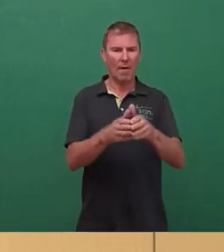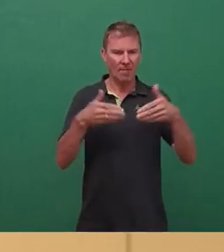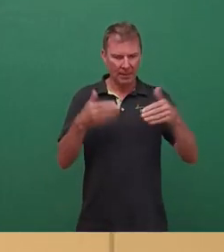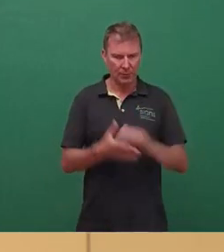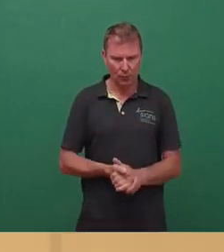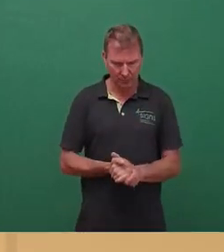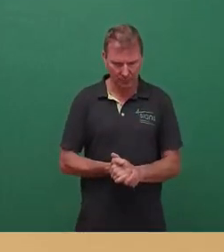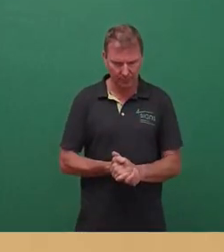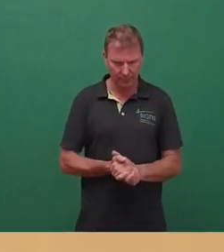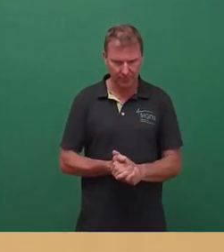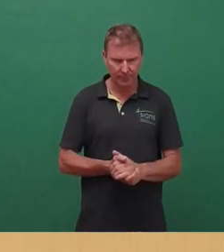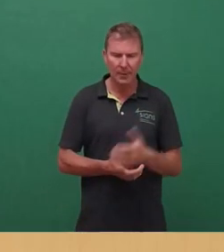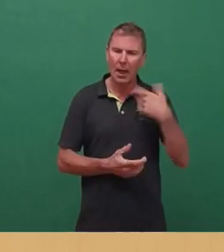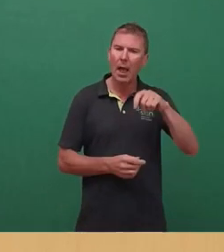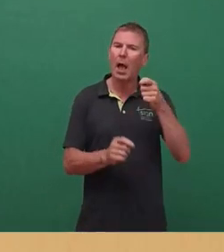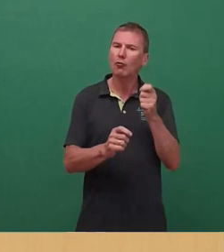Herr Schmidt, bitte.